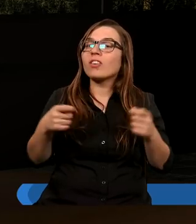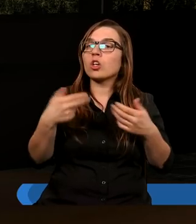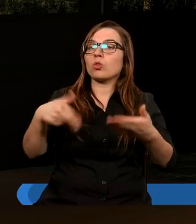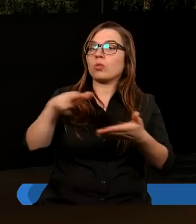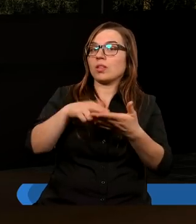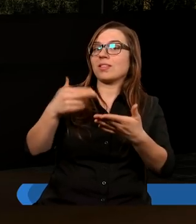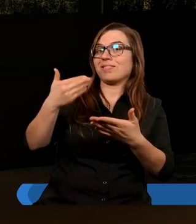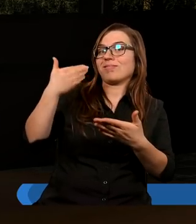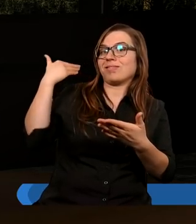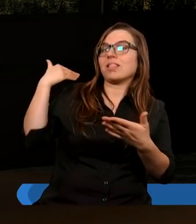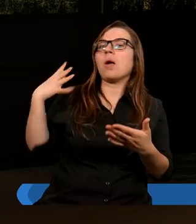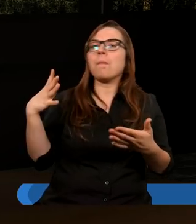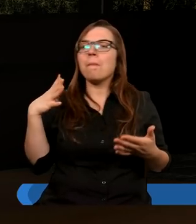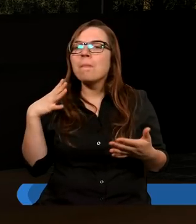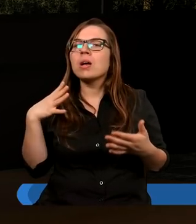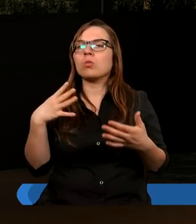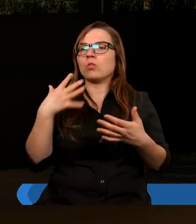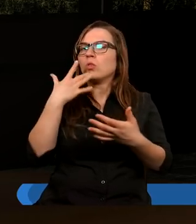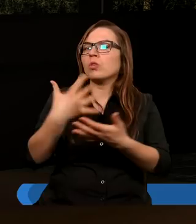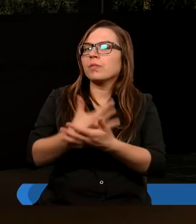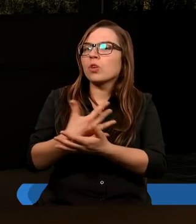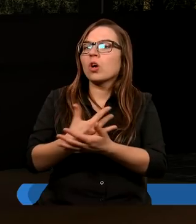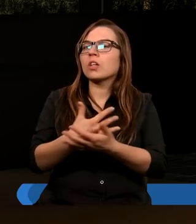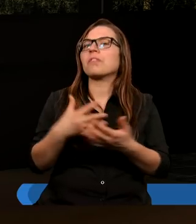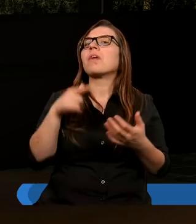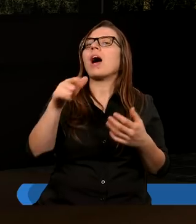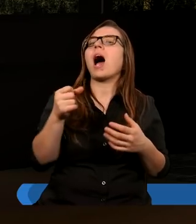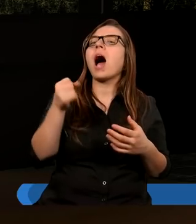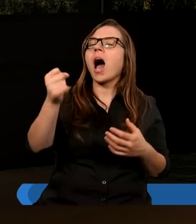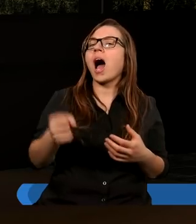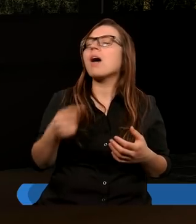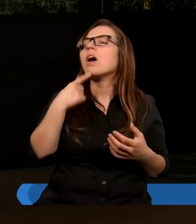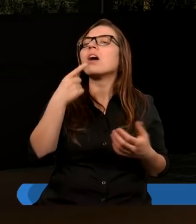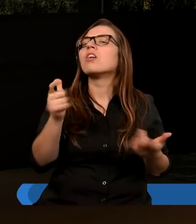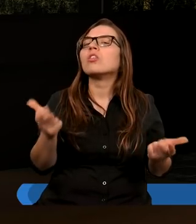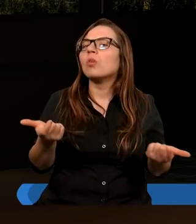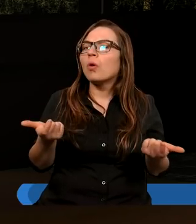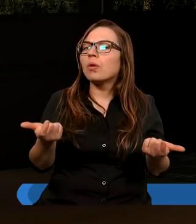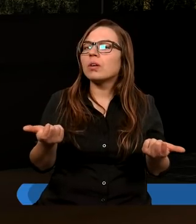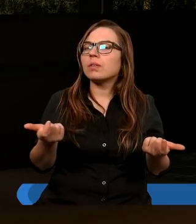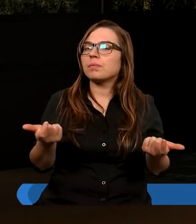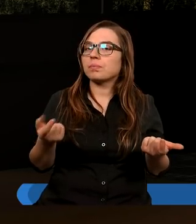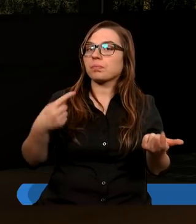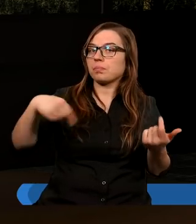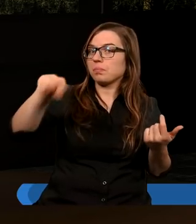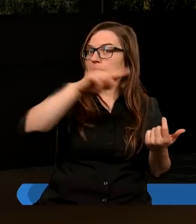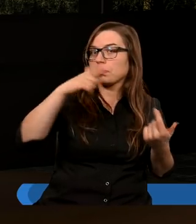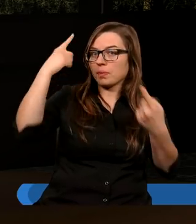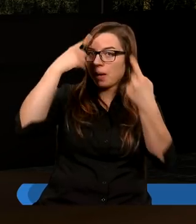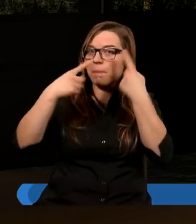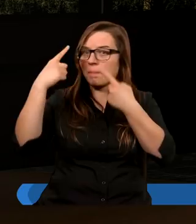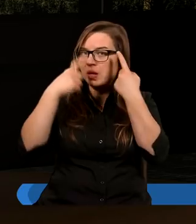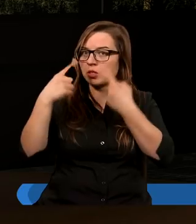zastosowano. Apostołowie po prostu powiedzieli, skoro uważacie, że